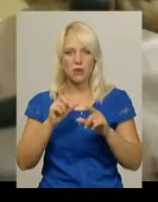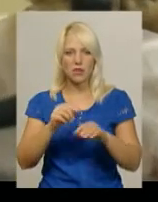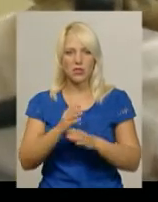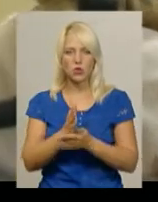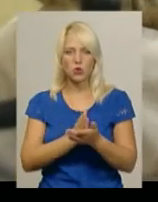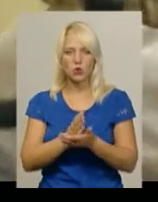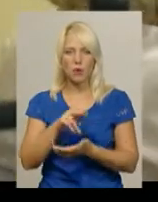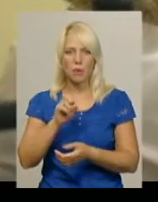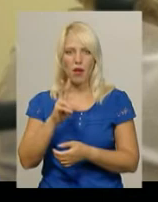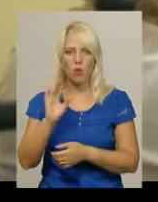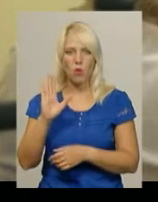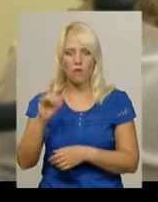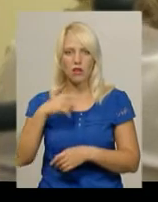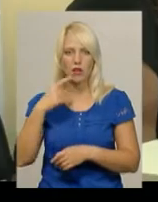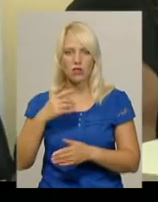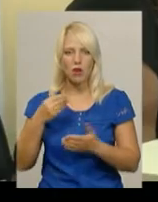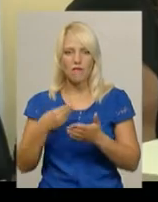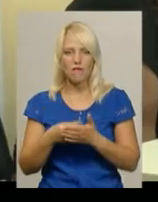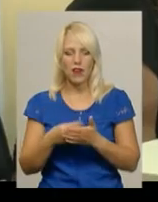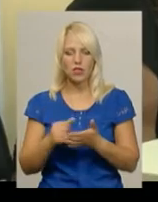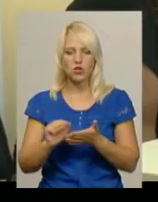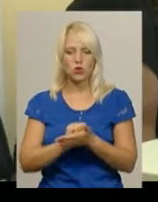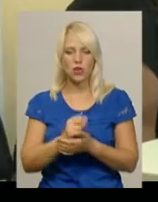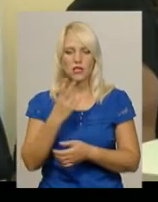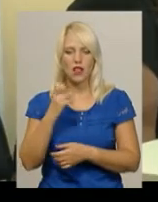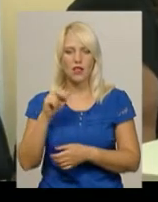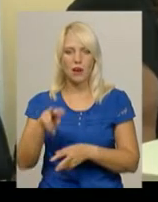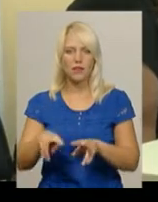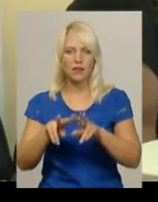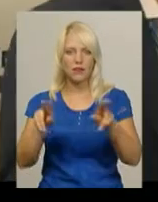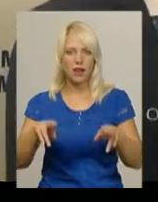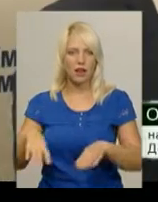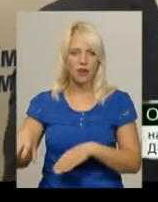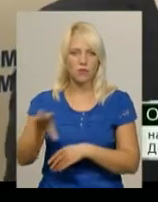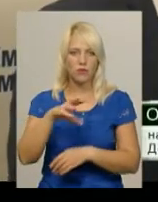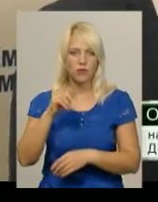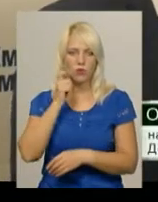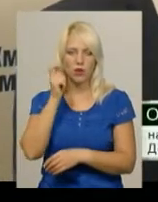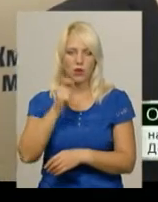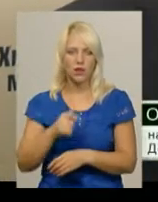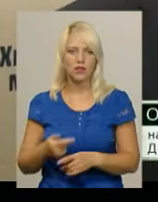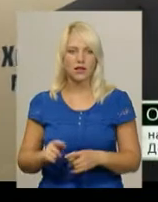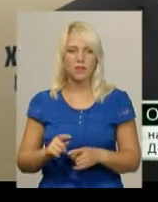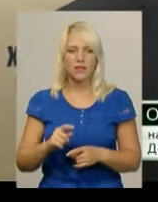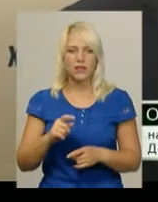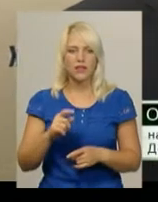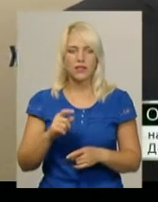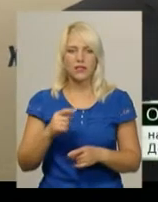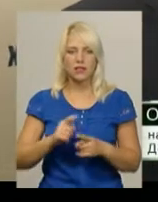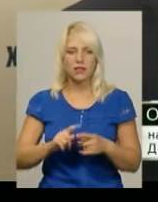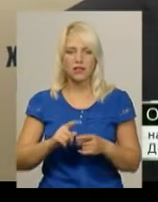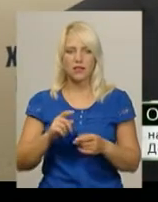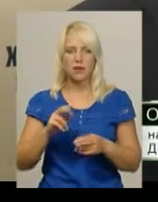Олег Паньков каже, вартість документів у ЦНАПі така ж, як і в усіх державних установах України. Терміновий паспорт громадянина України коштує